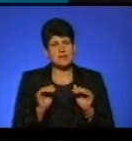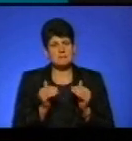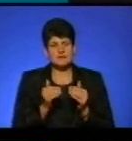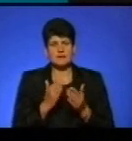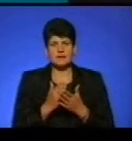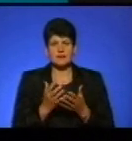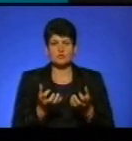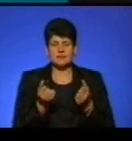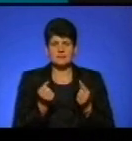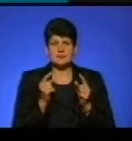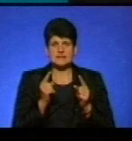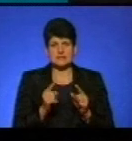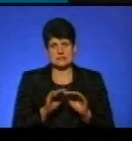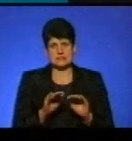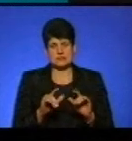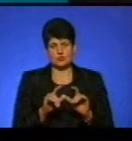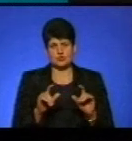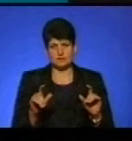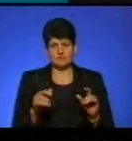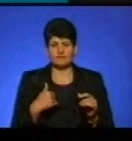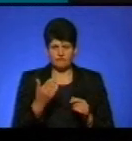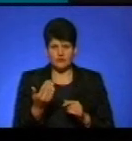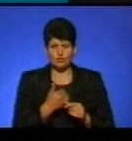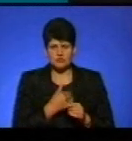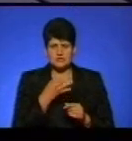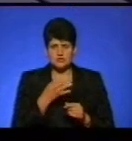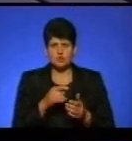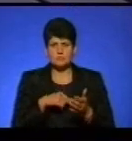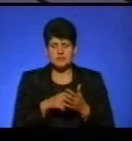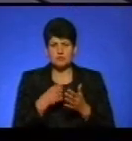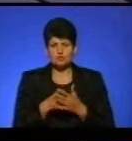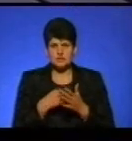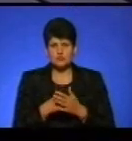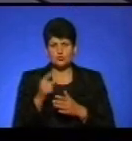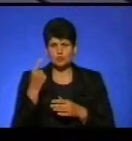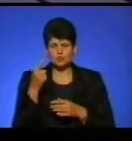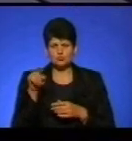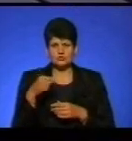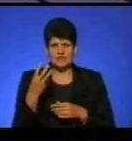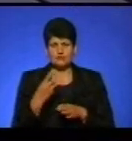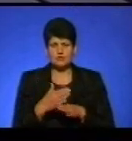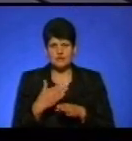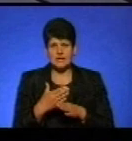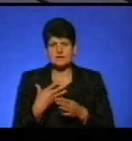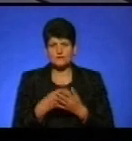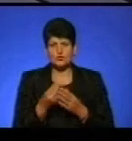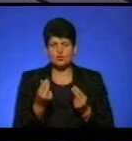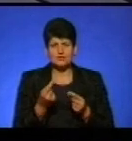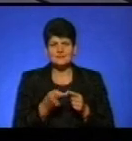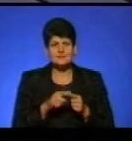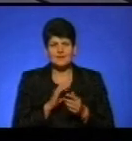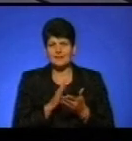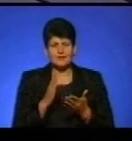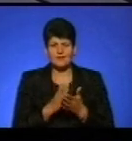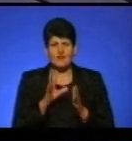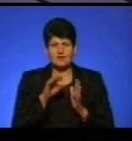утримання тільки садочків. Тобто ви хочете сказати, що міський бюджет майже одну третю виділяє своїх коштів на утримання садочків, і це не є вклад